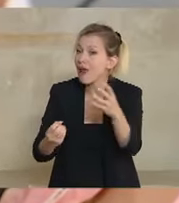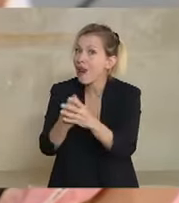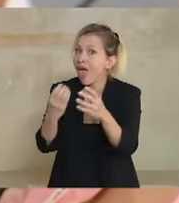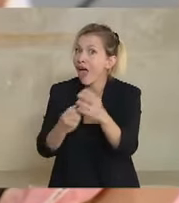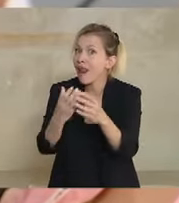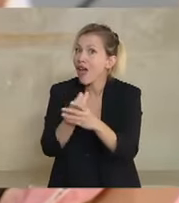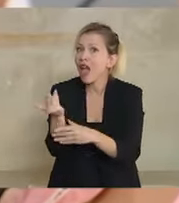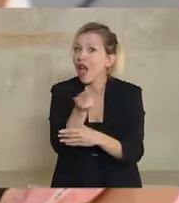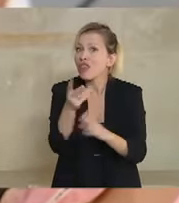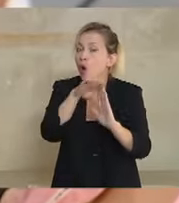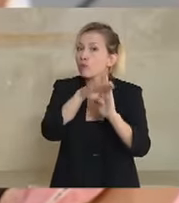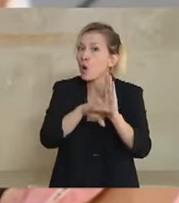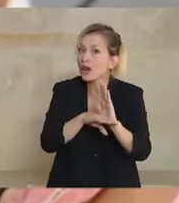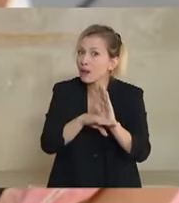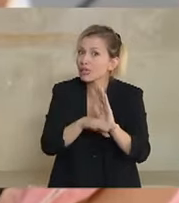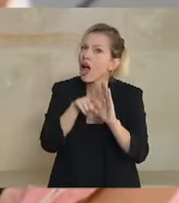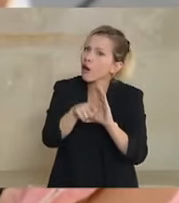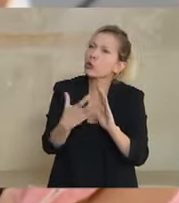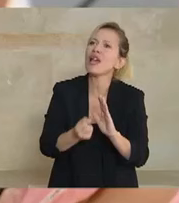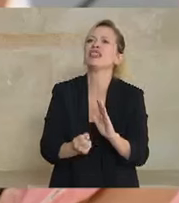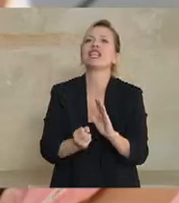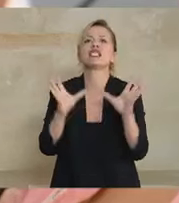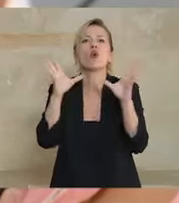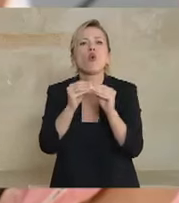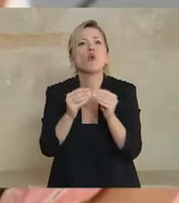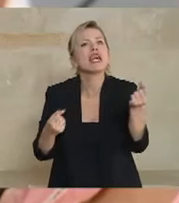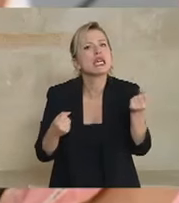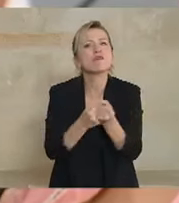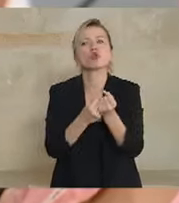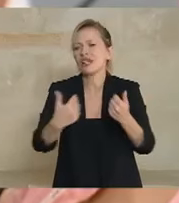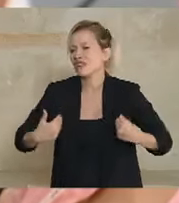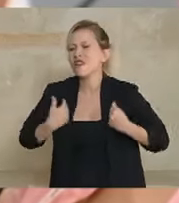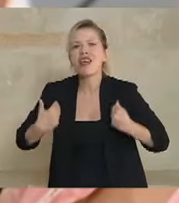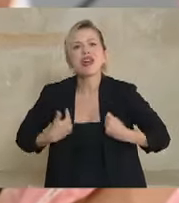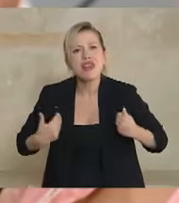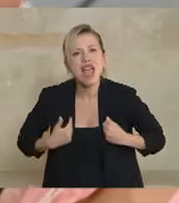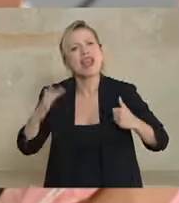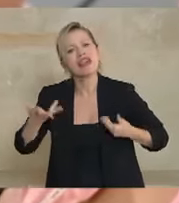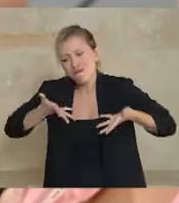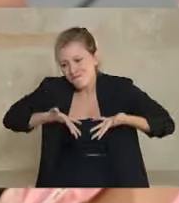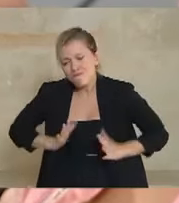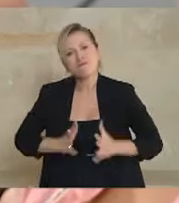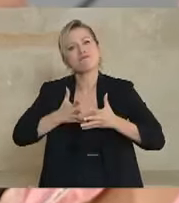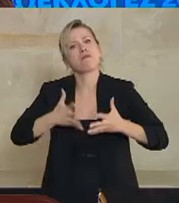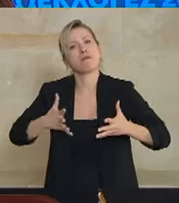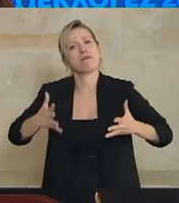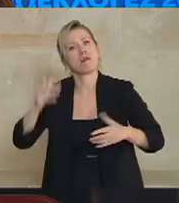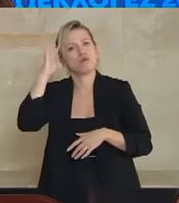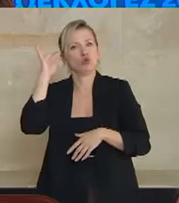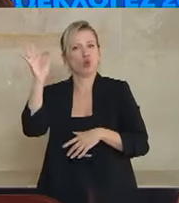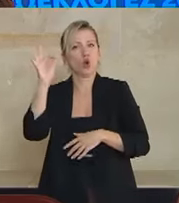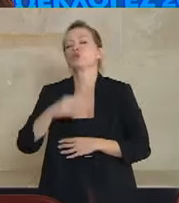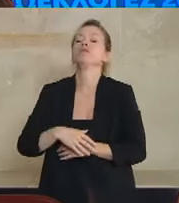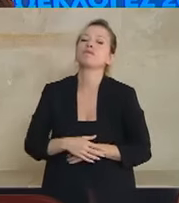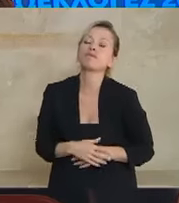τις δύο κινήσεις που σχετίζονται και με το δημογραφικό και με τη στήριξη της νέας γενιάς και των νέων οικογενειών. Ευχαριστώ κύριε Πρόεδρε. Η χώρα